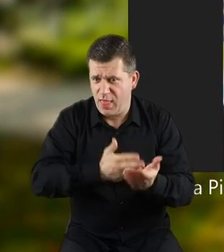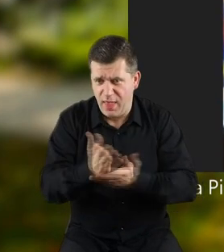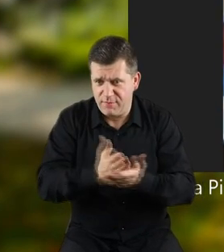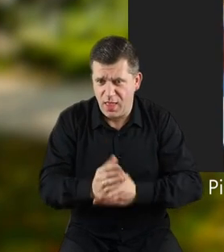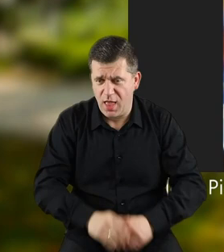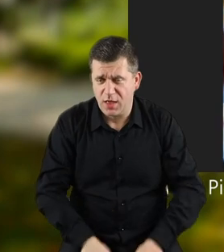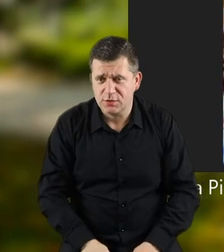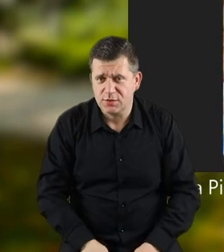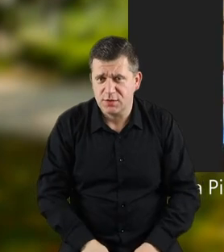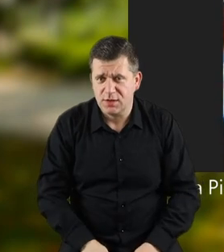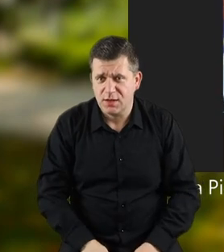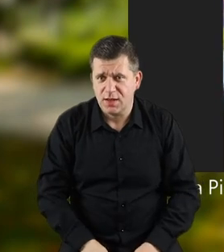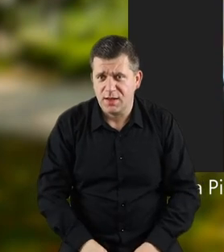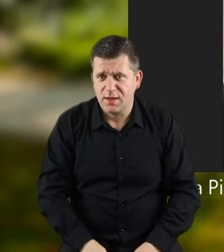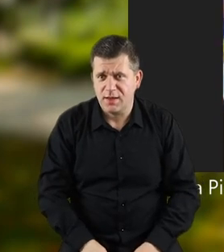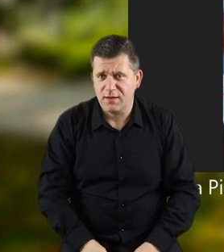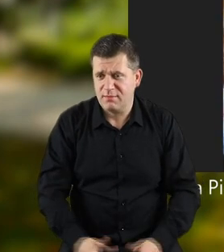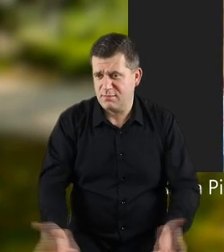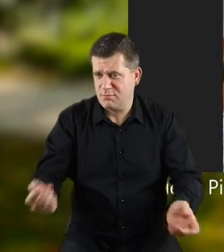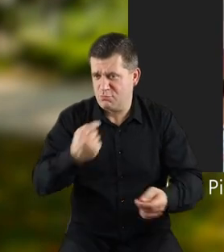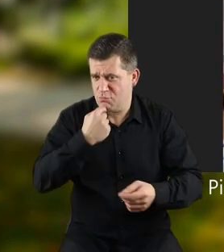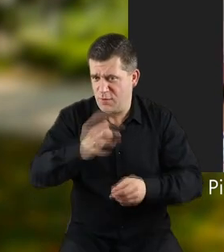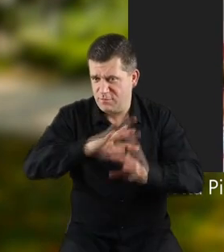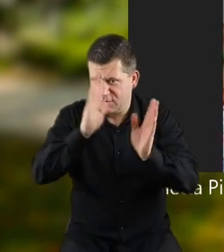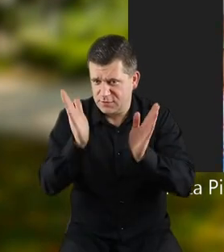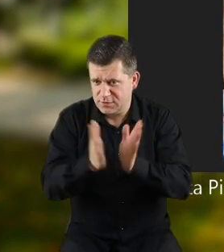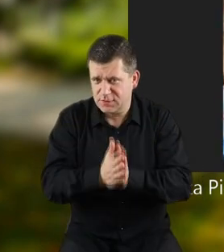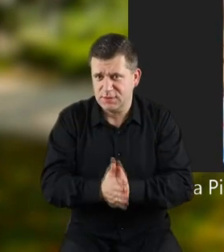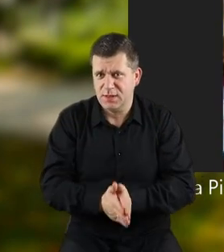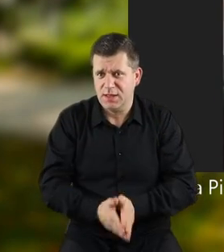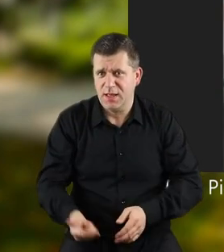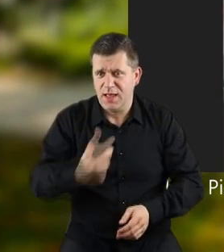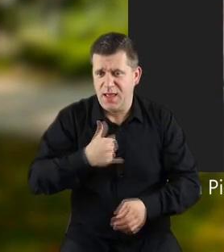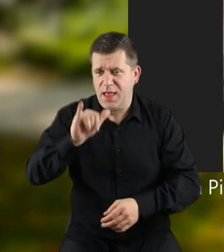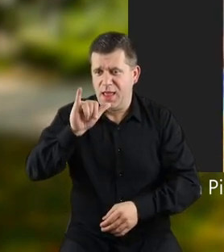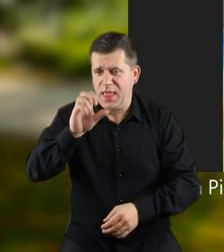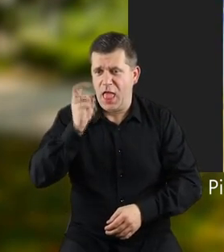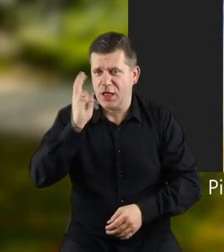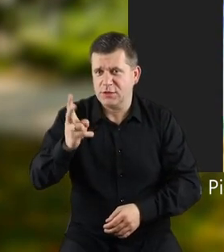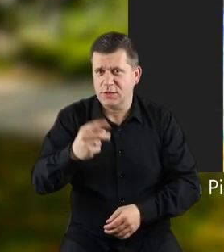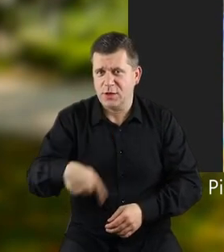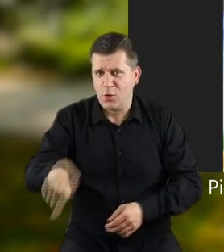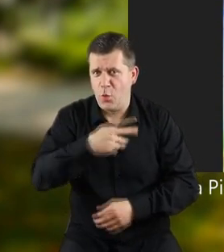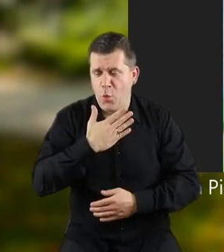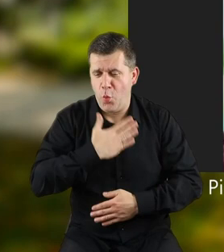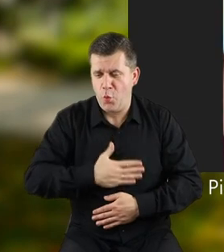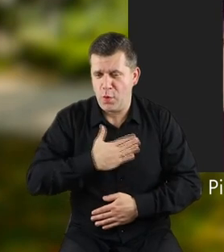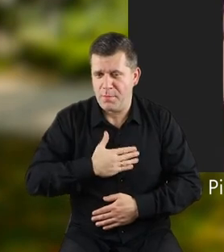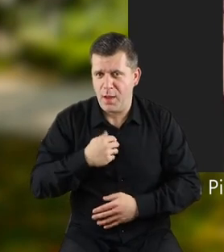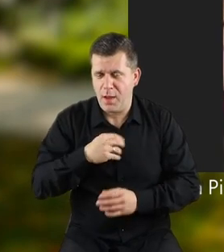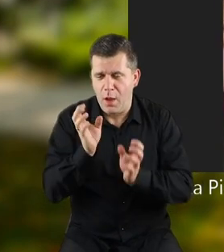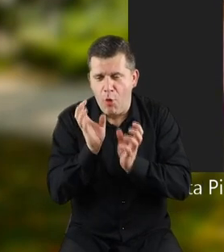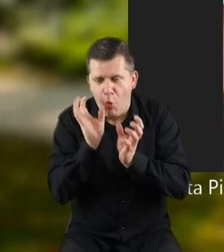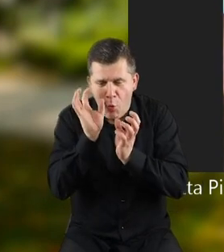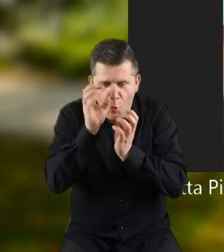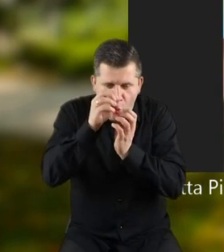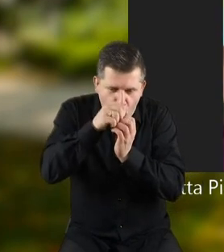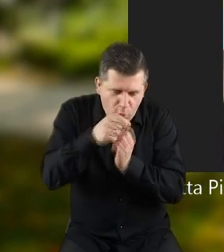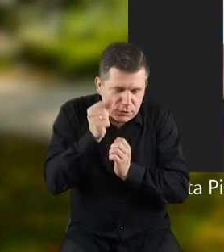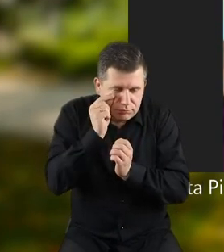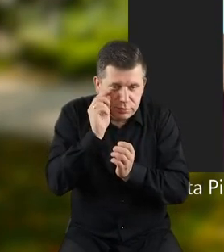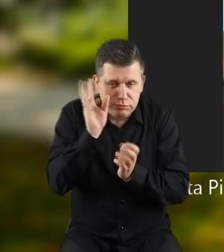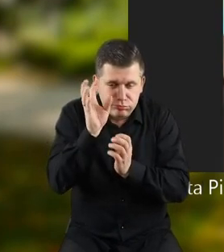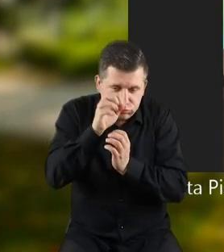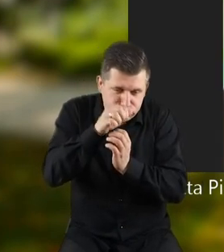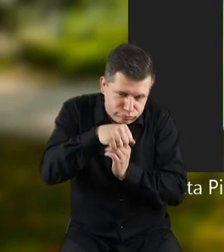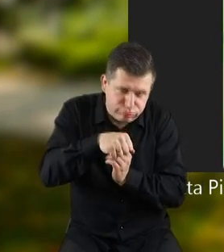wierzy? Krząknął jeszcze i z godnością odrzekł wszystkim jego mością. Jeży ta upodobania, że zwijają się